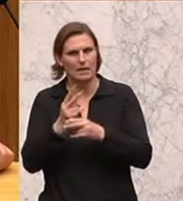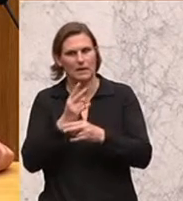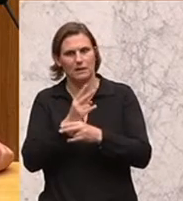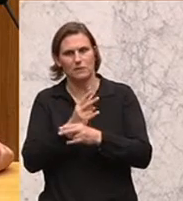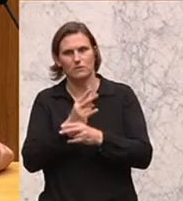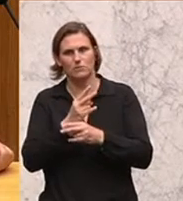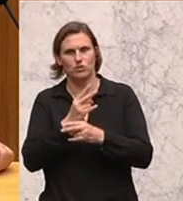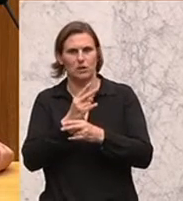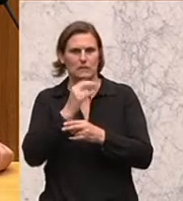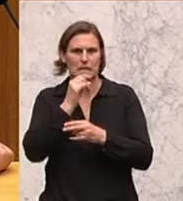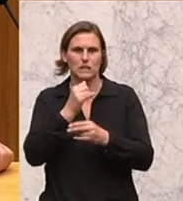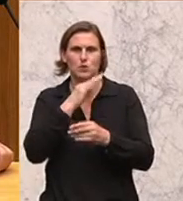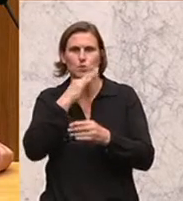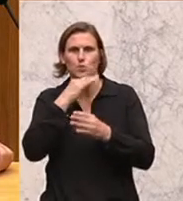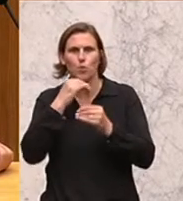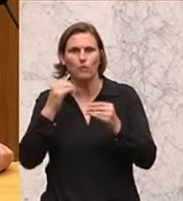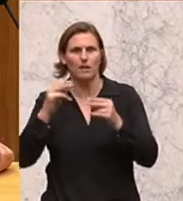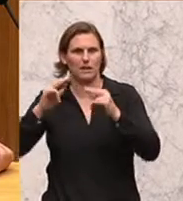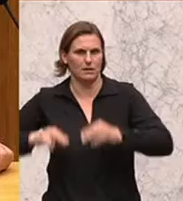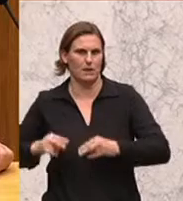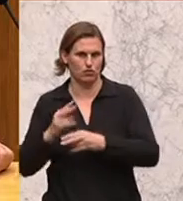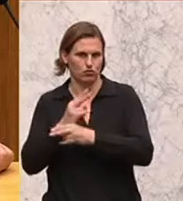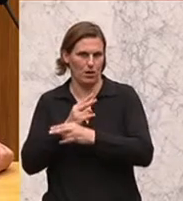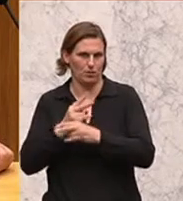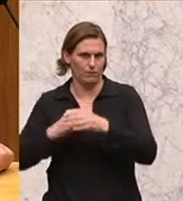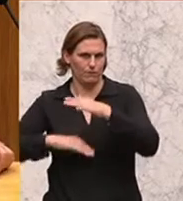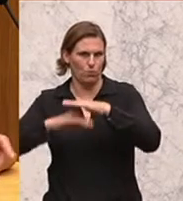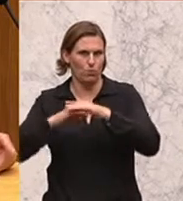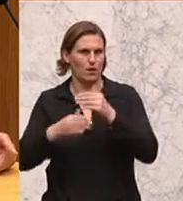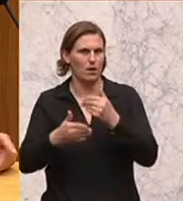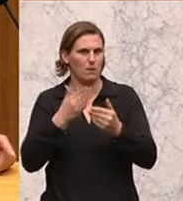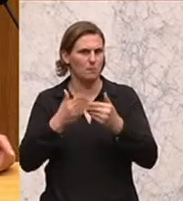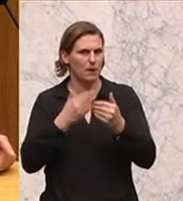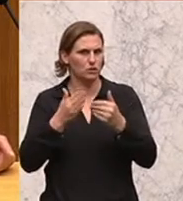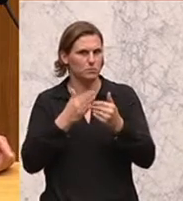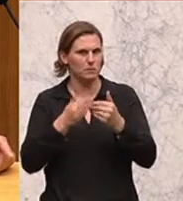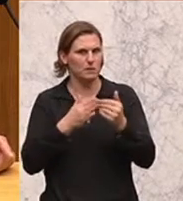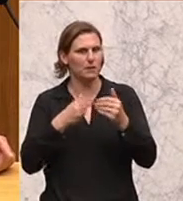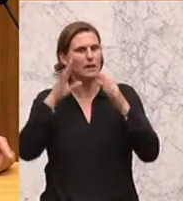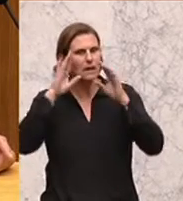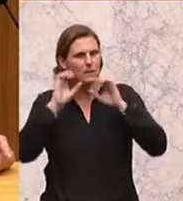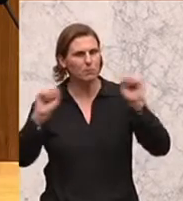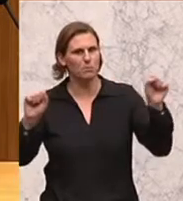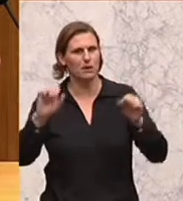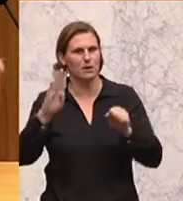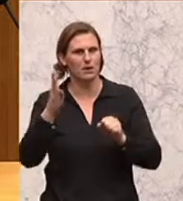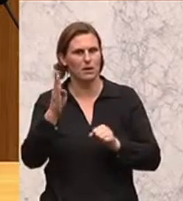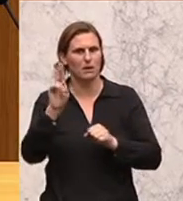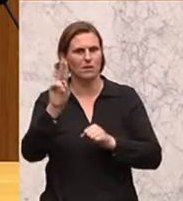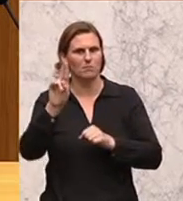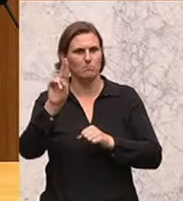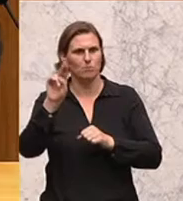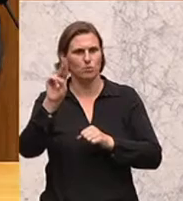so ausgeprägt sind, als das bei uns der Fall ist. Die Republik Burundi ist eines dieser Länder. In